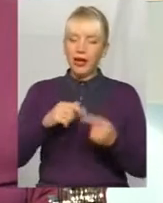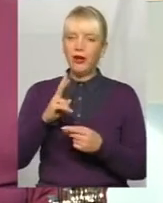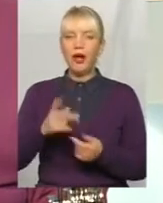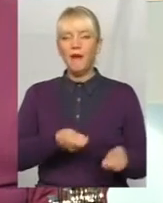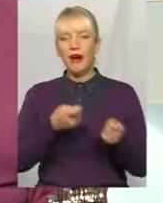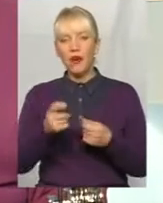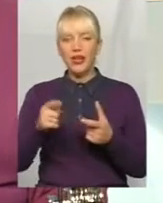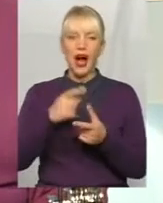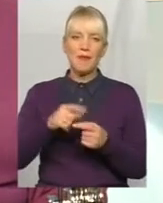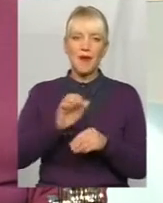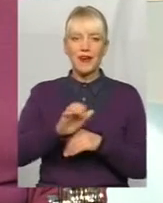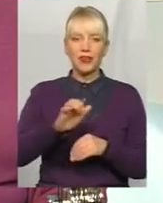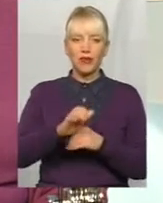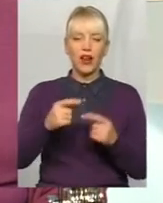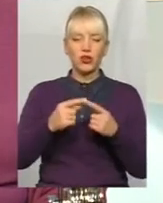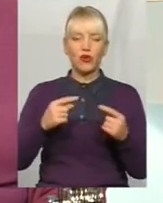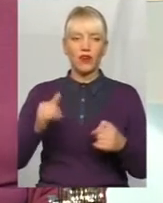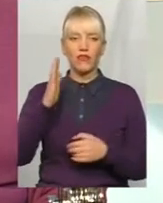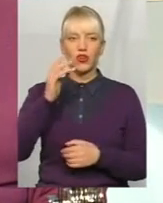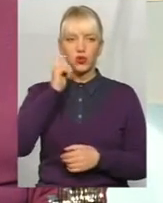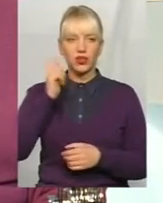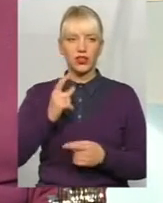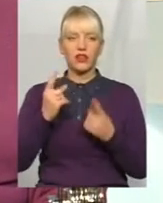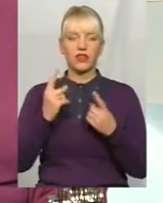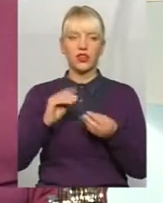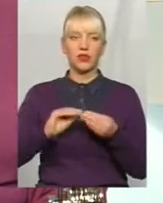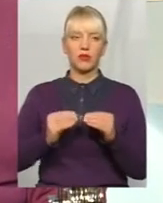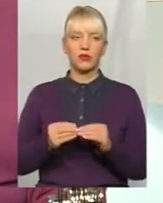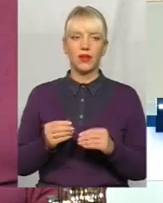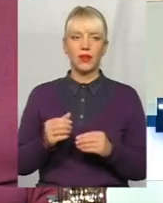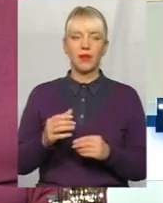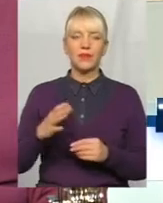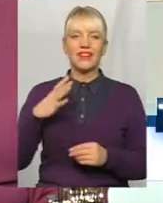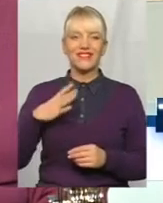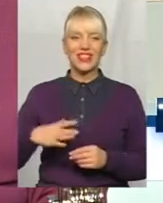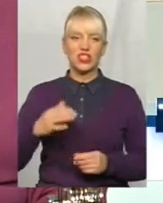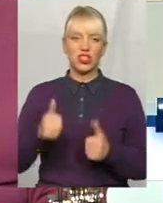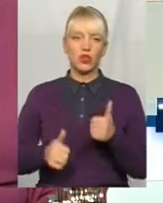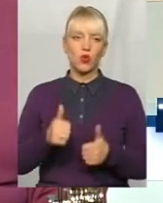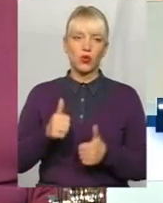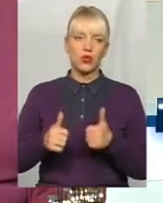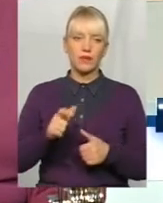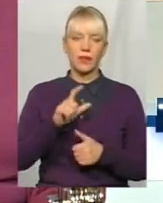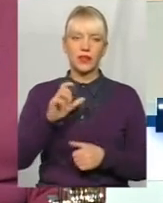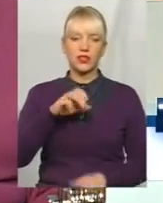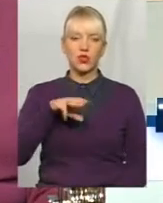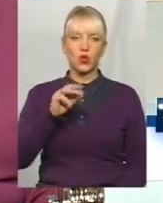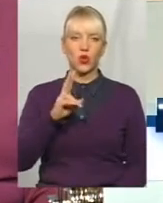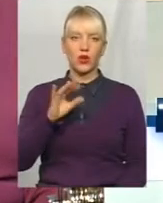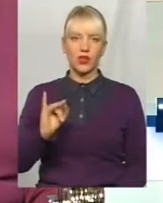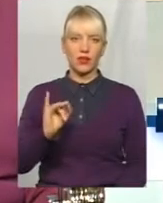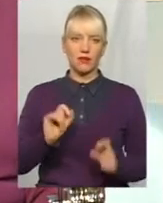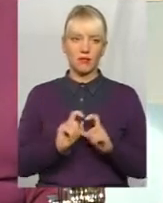виготовляють товар в Україні, а дуже велика проблема – видержати конкуренцію зі стоками, магазинами